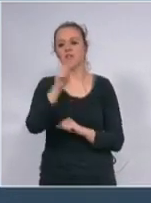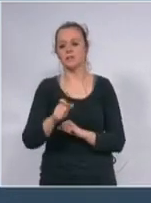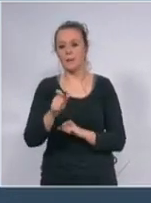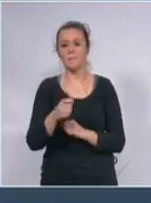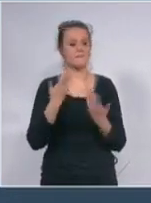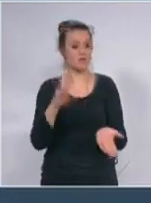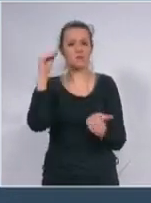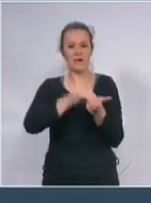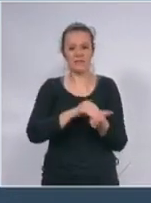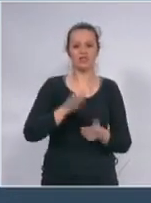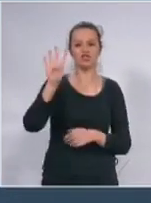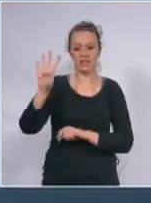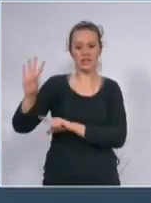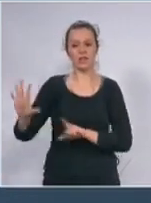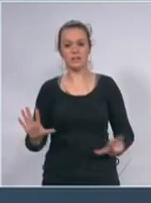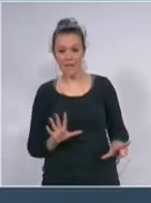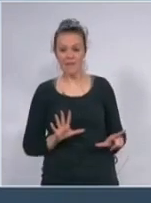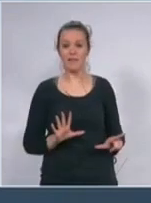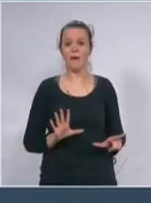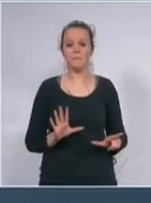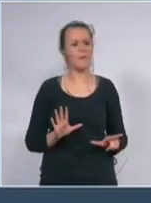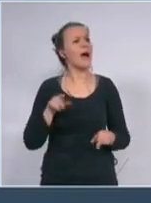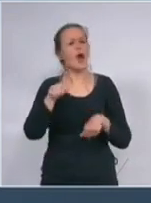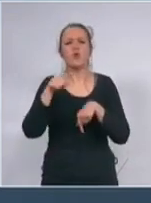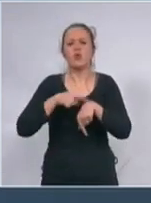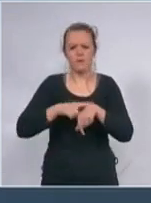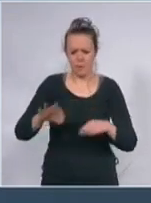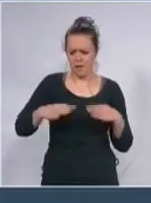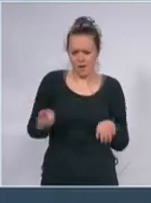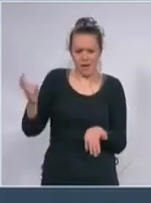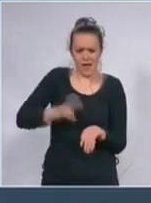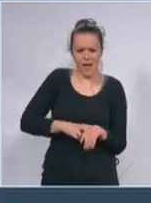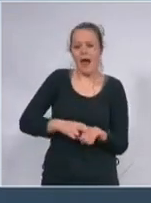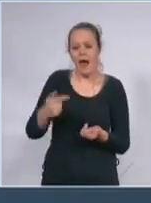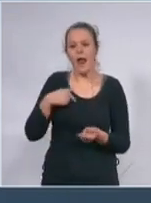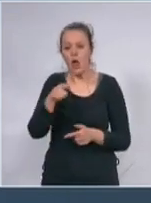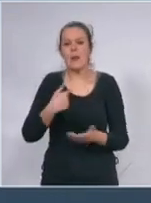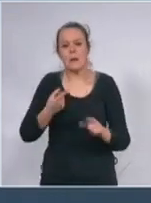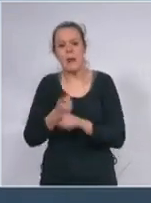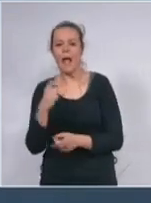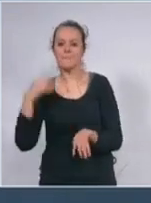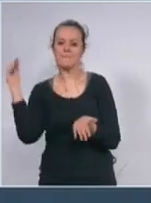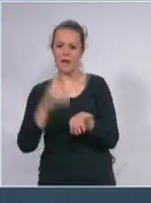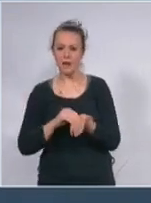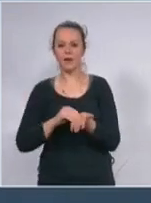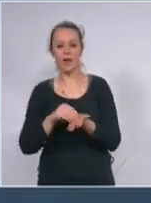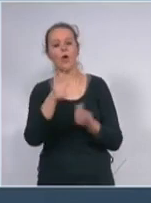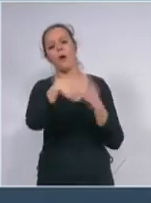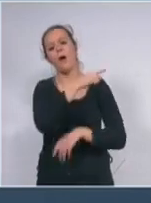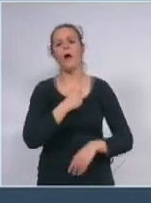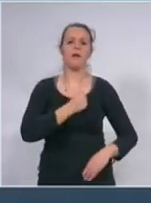smo od 4 do 7 da bi smo ih demotivisali, da bi smo ih destimulisali da izađu. Ja mislim da je doktore, to je ispravno. Tako?